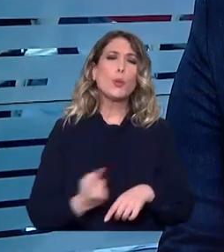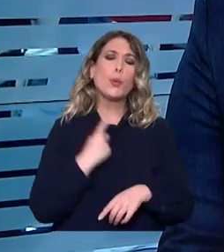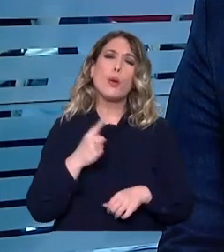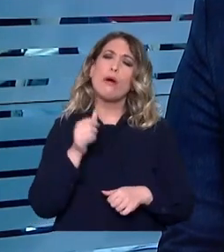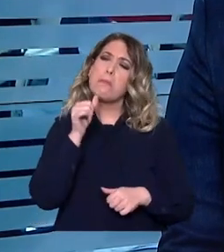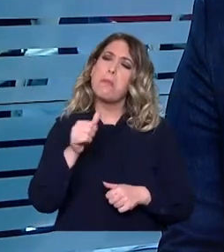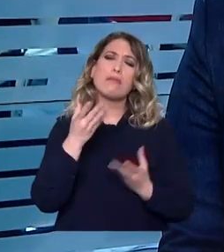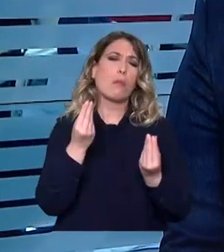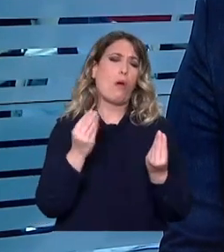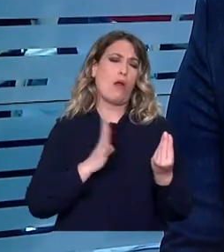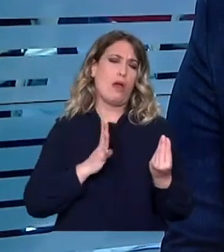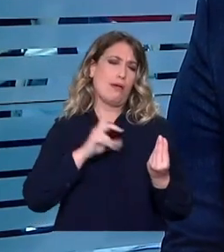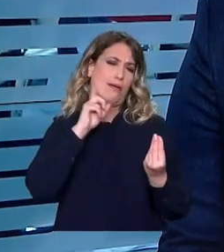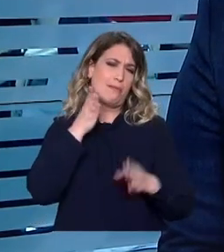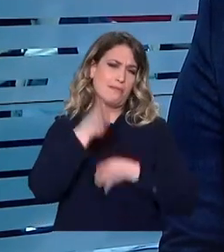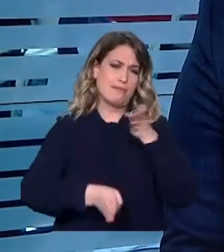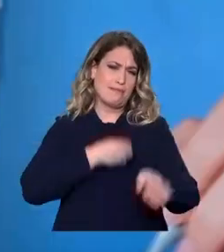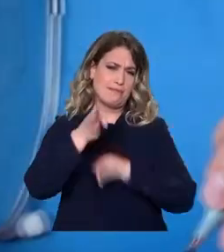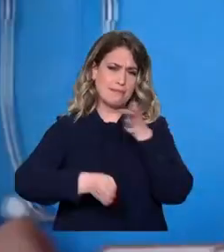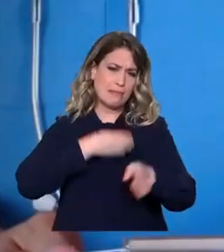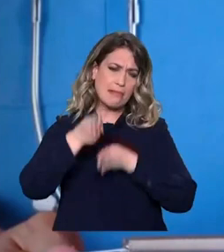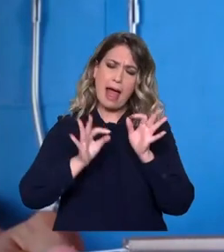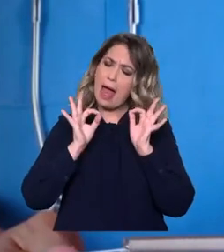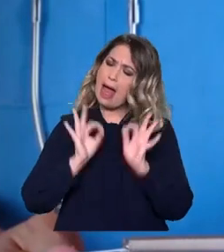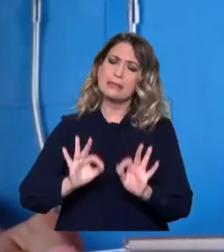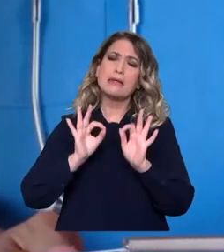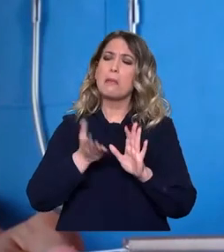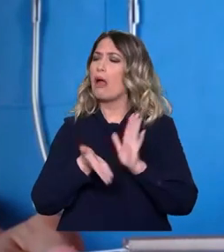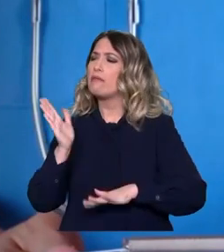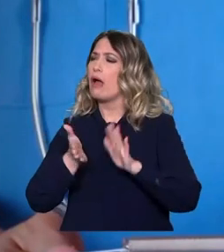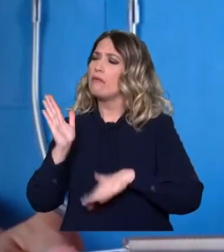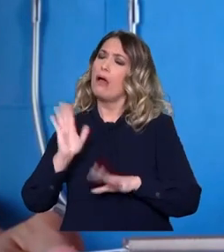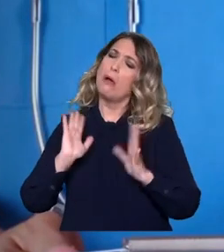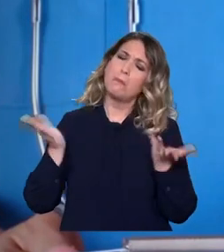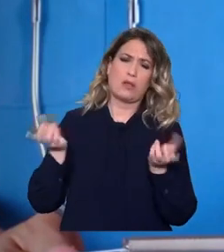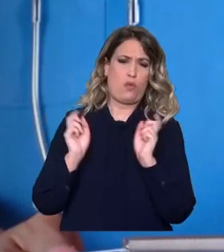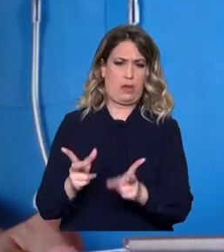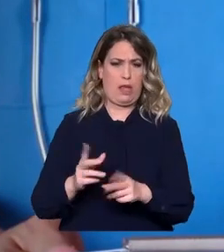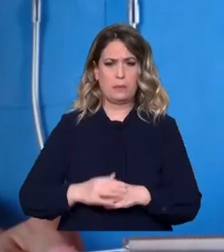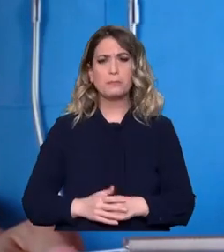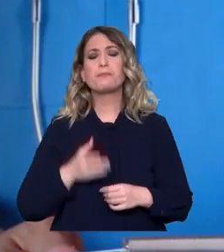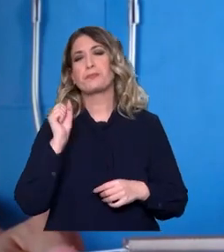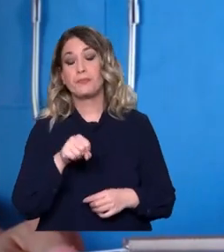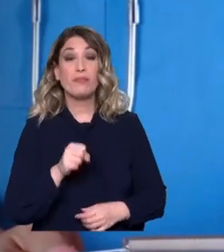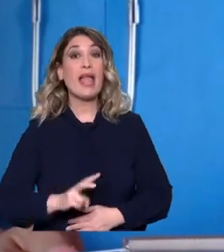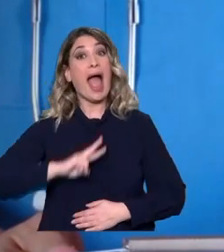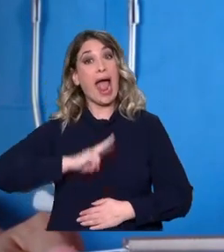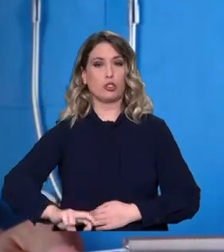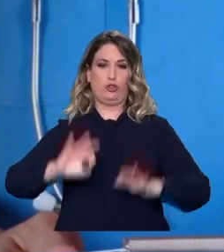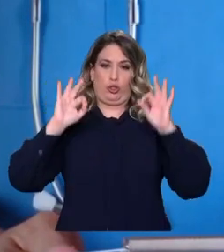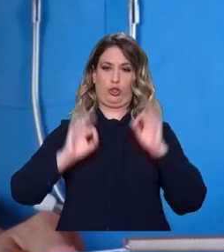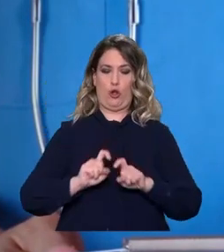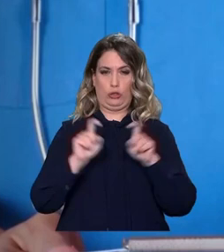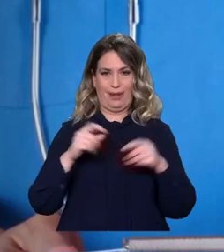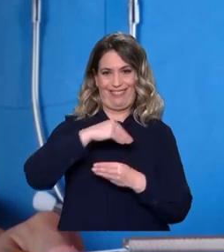αποστηρωμένες. Για να ακούσουμε τι μας είπε. Είχε γίνει μια έκτρωση και ξεχάθηκε το ταμπόνο από τη ΜΕΑ. Ξεχάθηκε να το